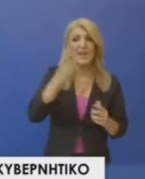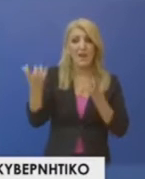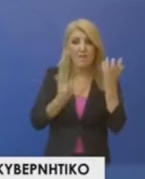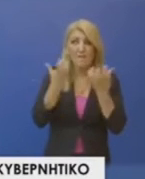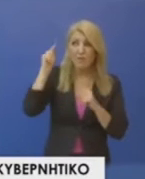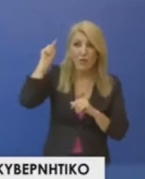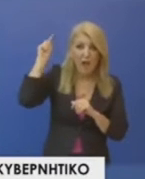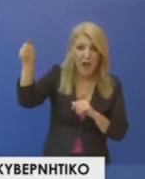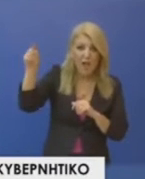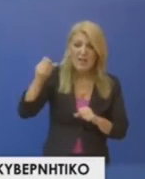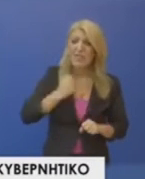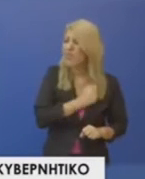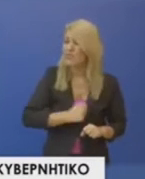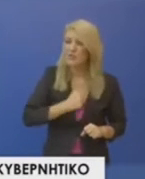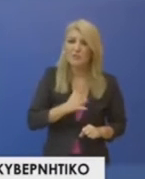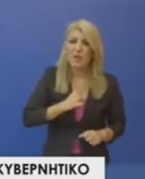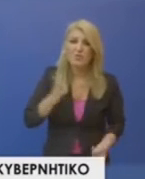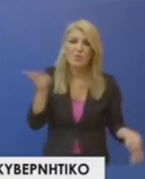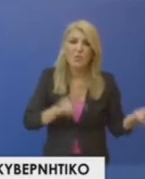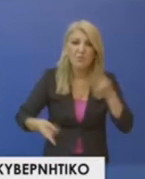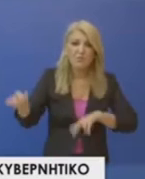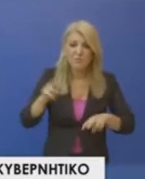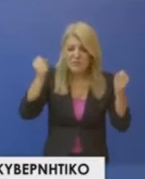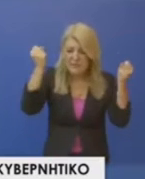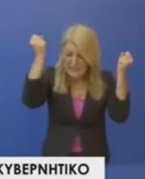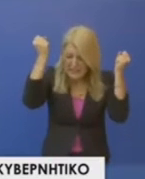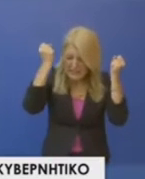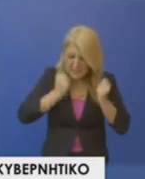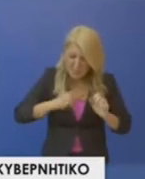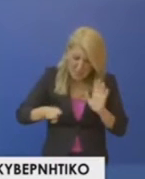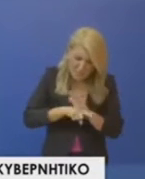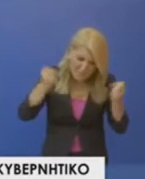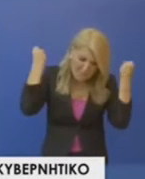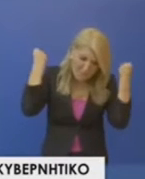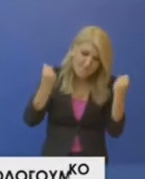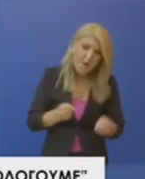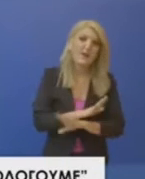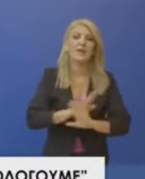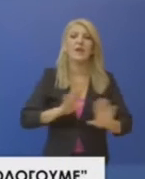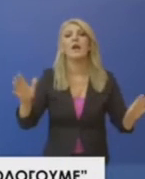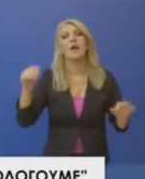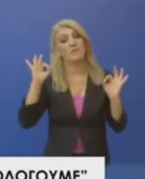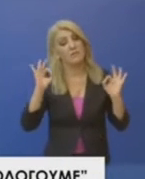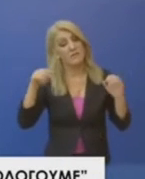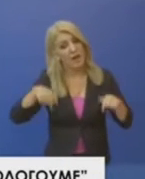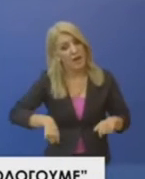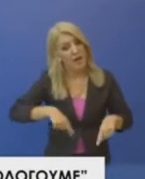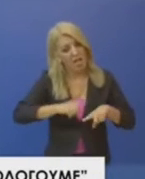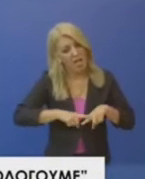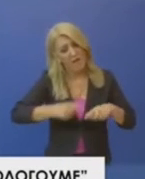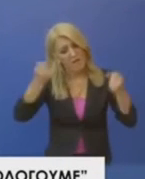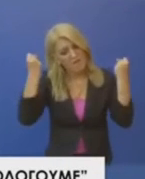προκαλέσει μεγάλες απώλειες σε ανθρώπινες ζωές και τεράστιες ζημιές. Αυτό δεν σημαίνει ότι δεν πλήττει και η χώρα μας, δεν πλήττει και η Ελλάδα, του Ναντίον.